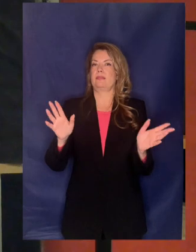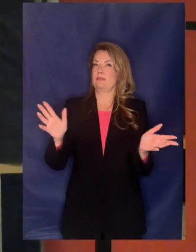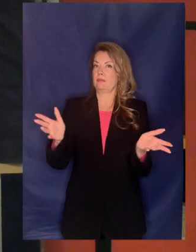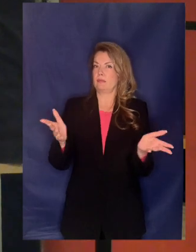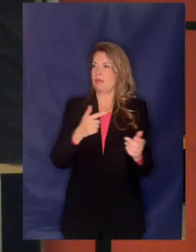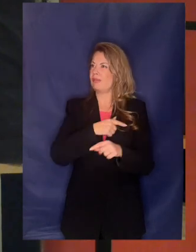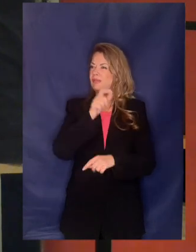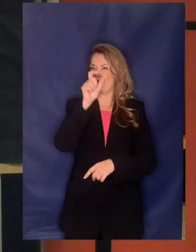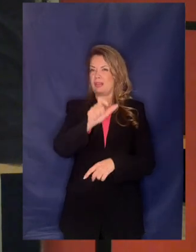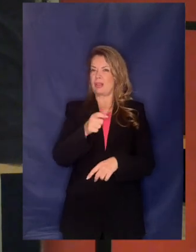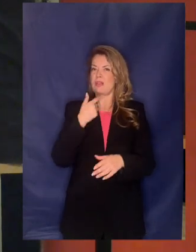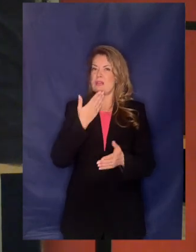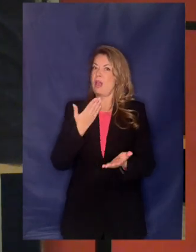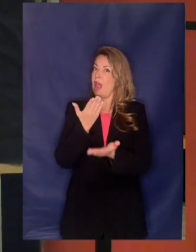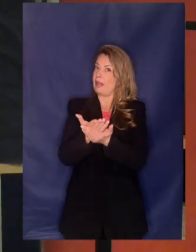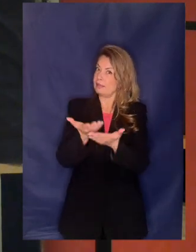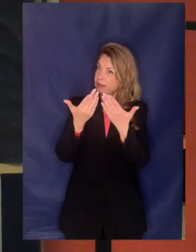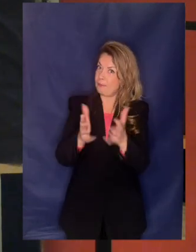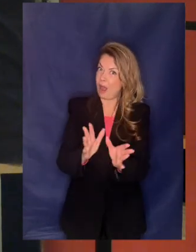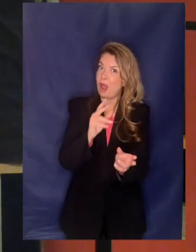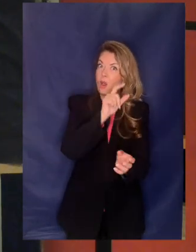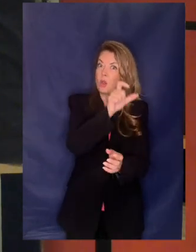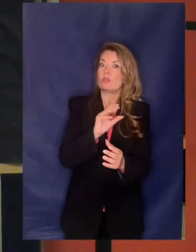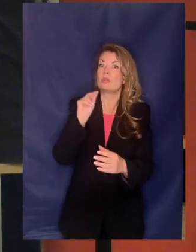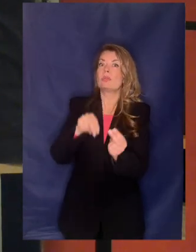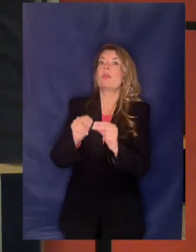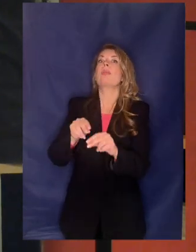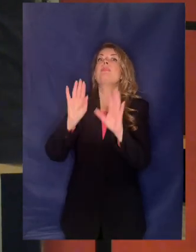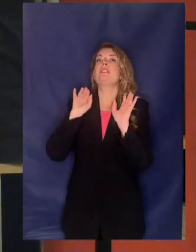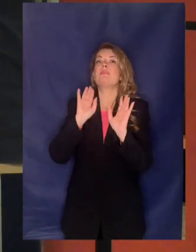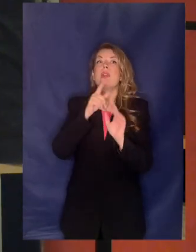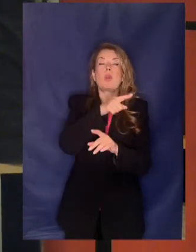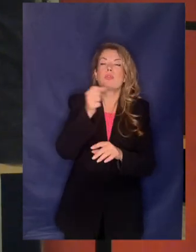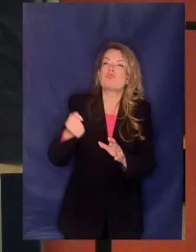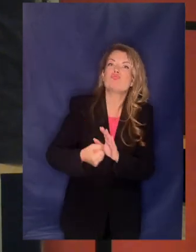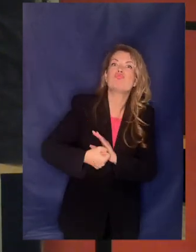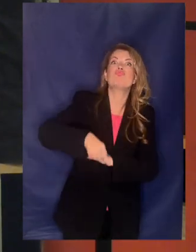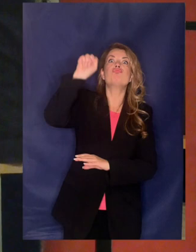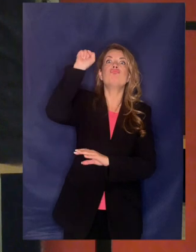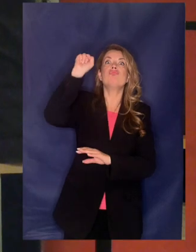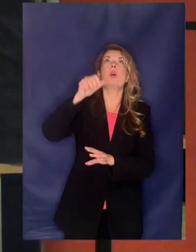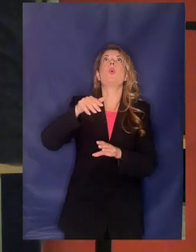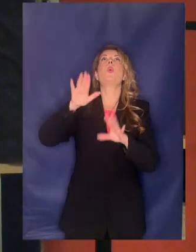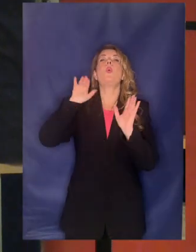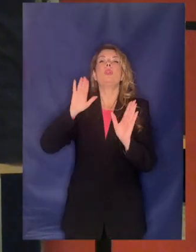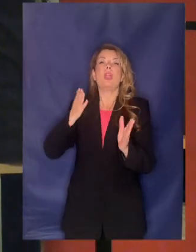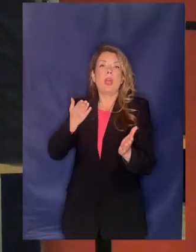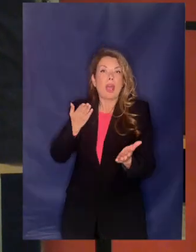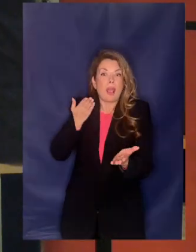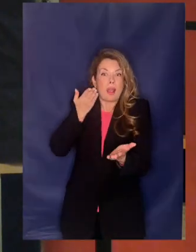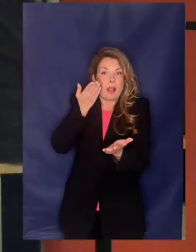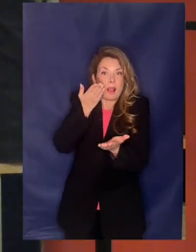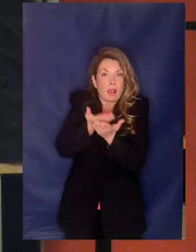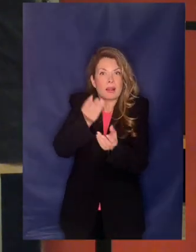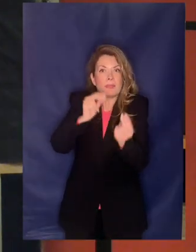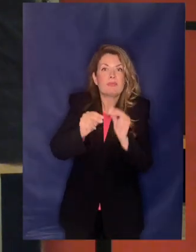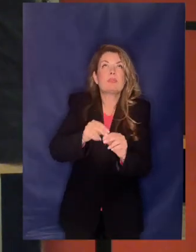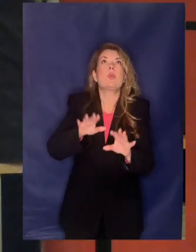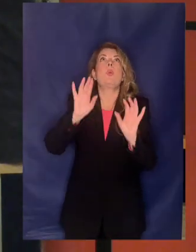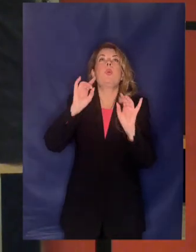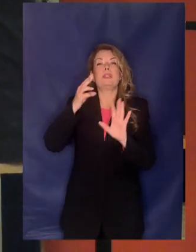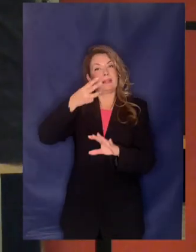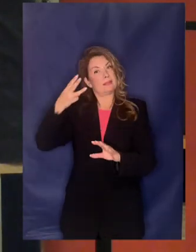ότι κατατέθηκε και δεν την ψήφισε αρνήθηκε την εισαγωγή της τροπολογίας του ΣΥΡΙΖΑ